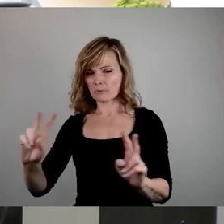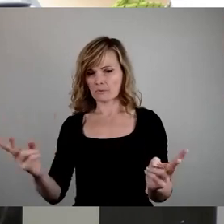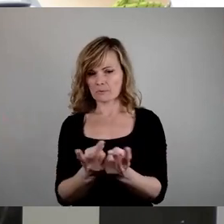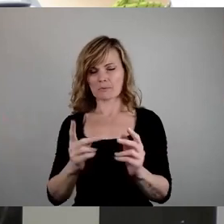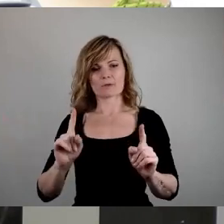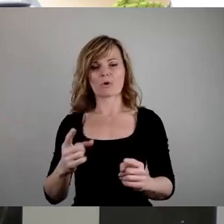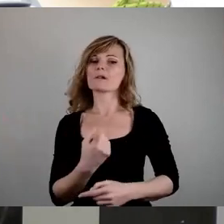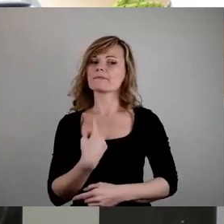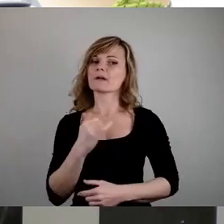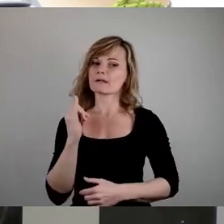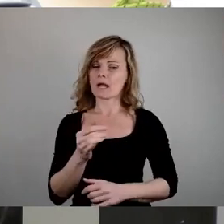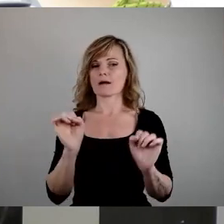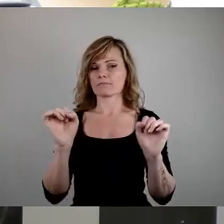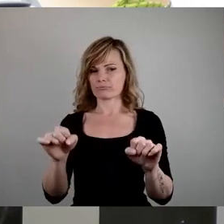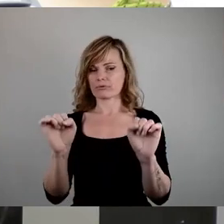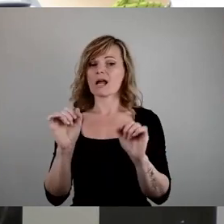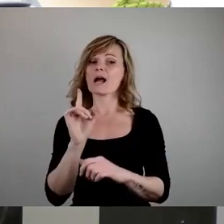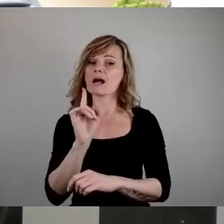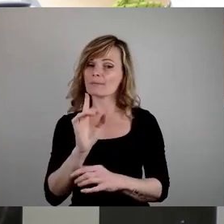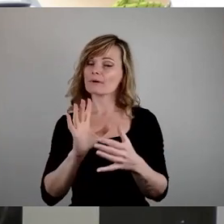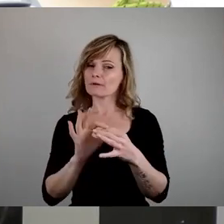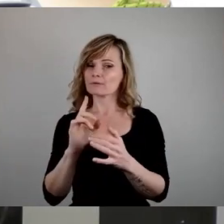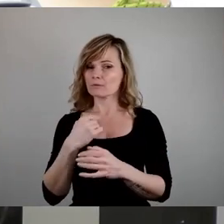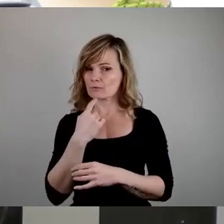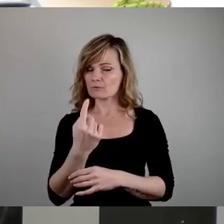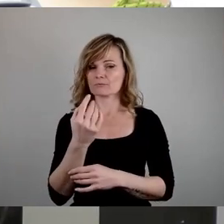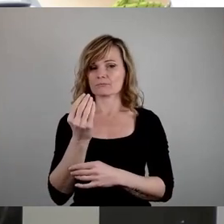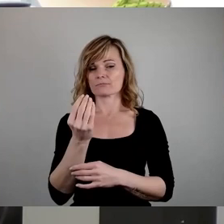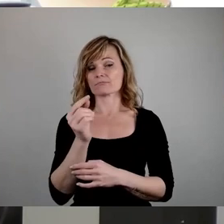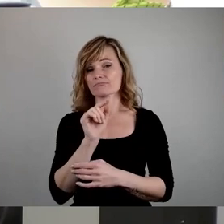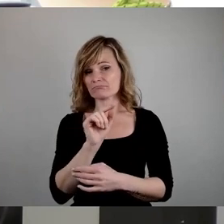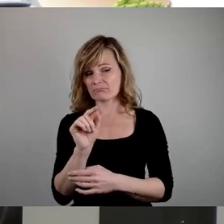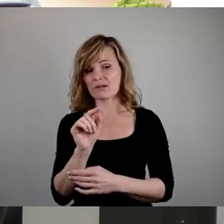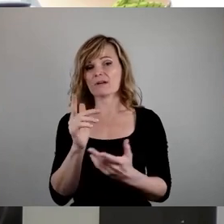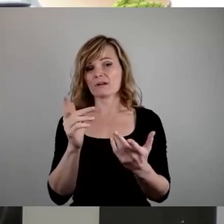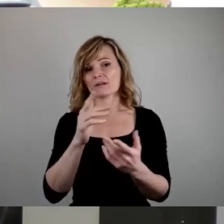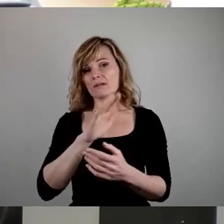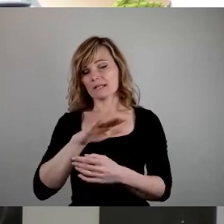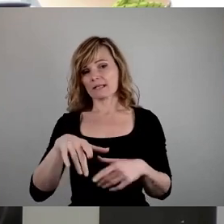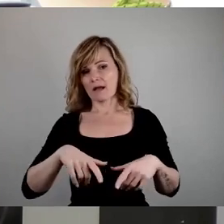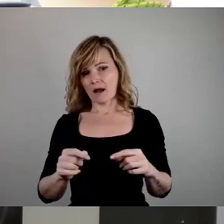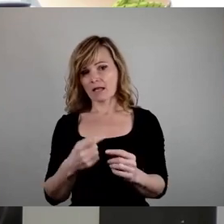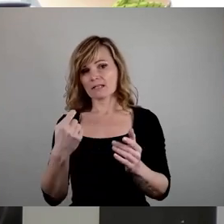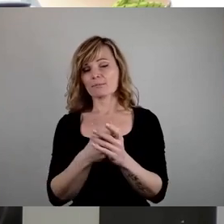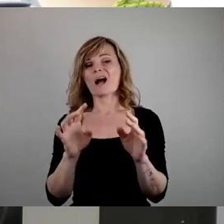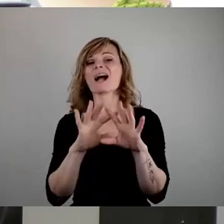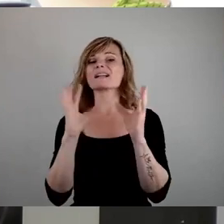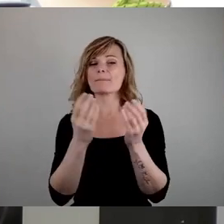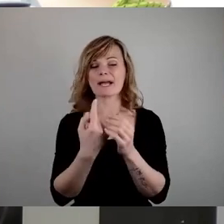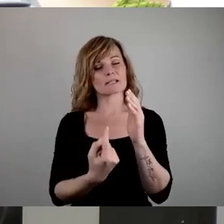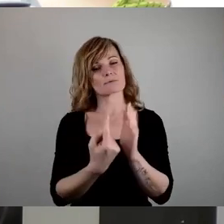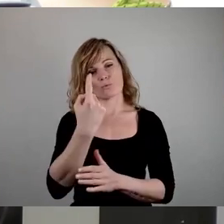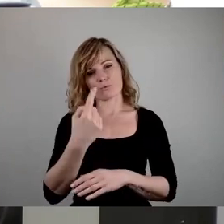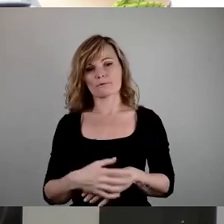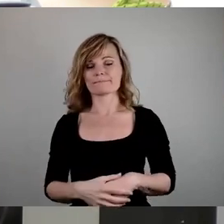Bei dieser Gelegenheit muss allerdings klargemacht werden, dass die Kita-Gebühren generell zu hoch sind. Familien in